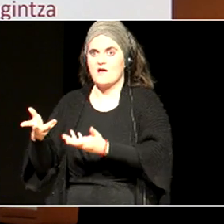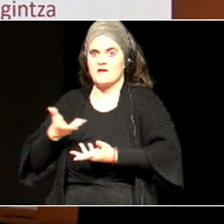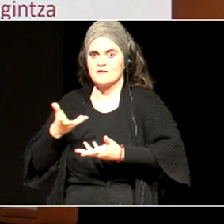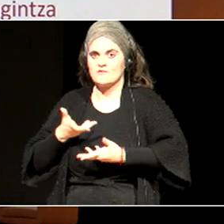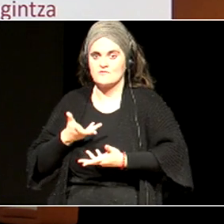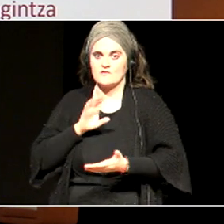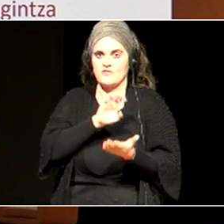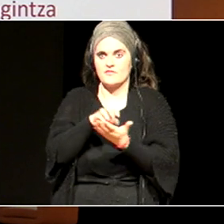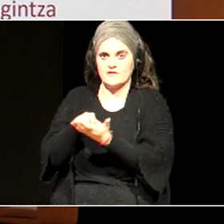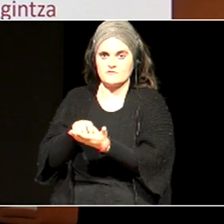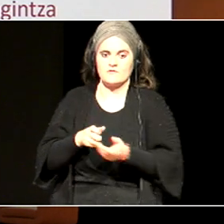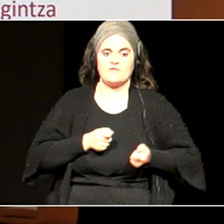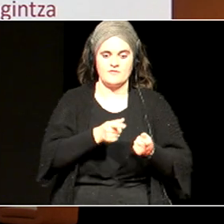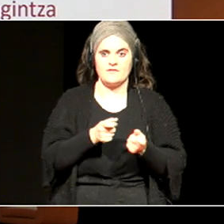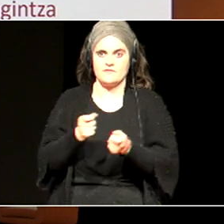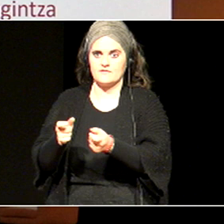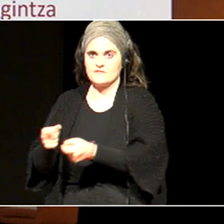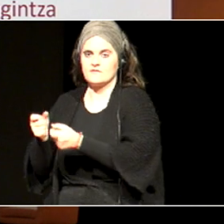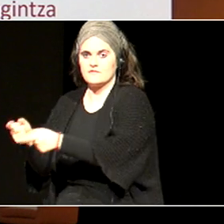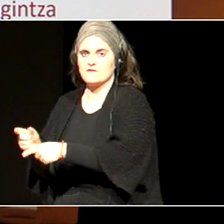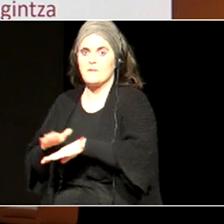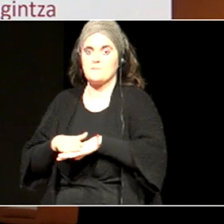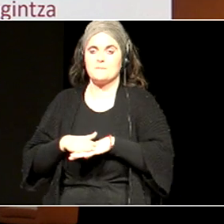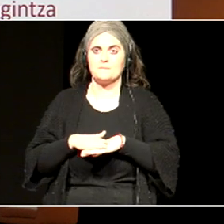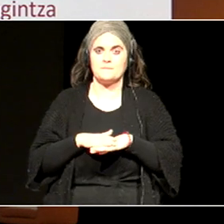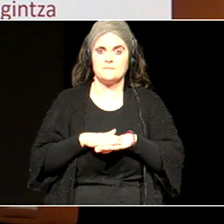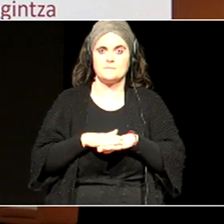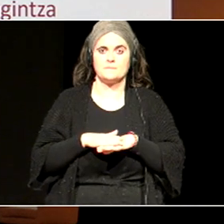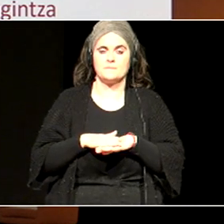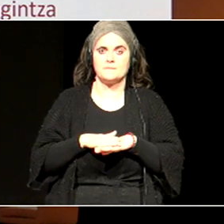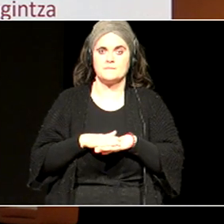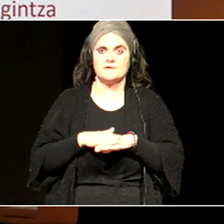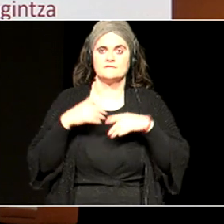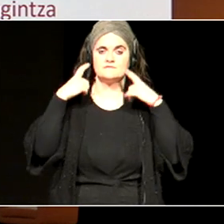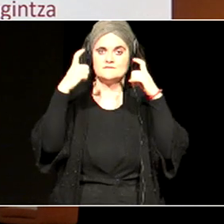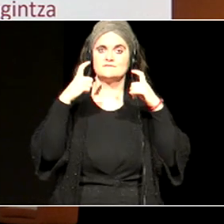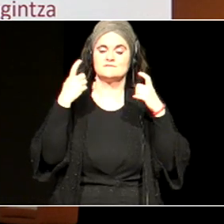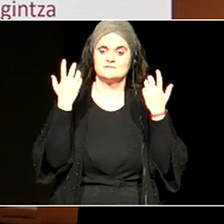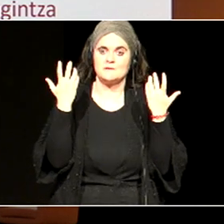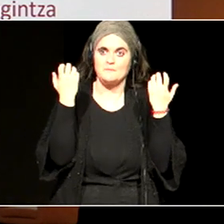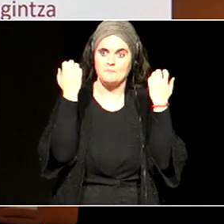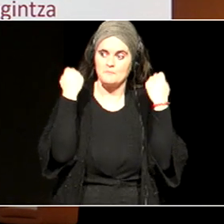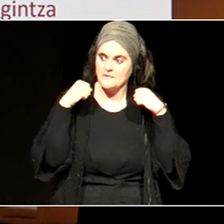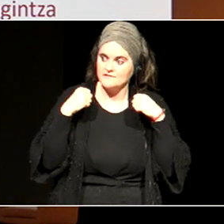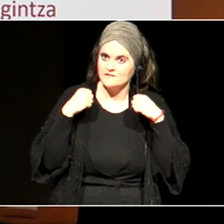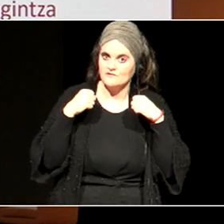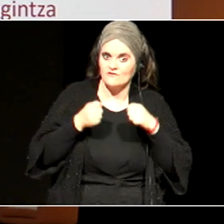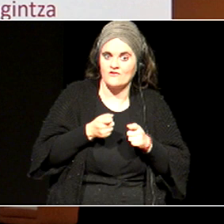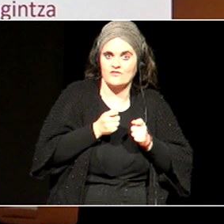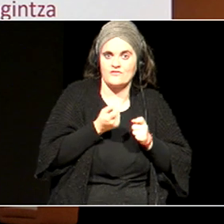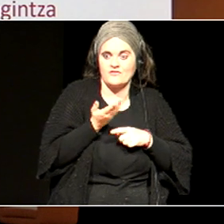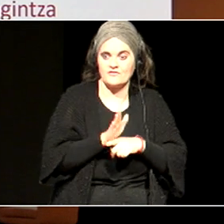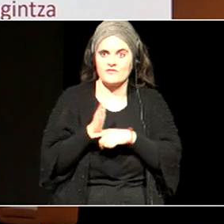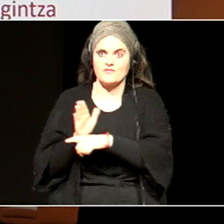ikastetzei, komentatu dugun bezala, gauzak eginda eta ahalik eta praktikoenak eskaini behar dizkizu egulako.